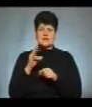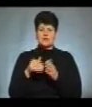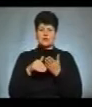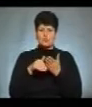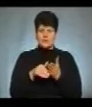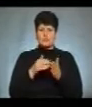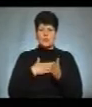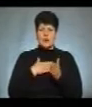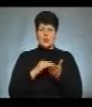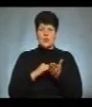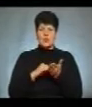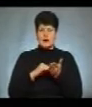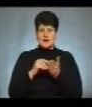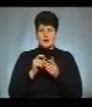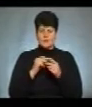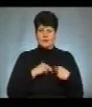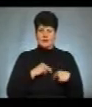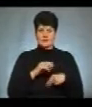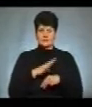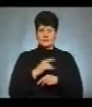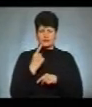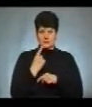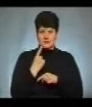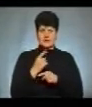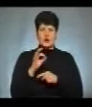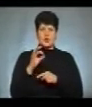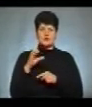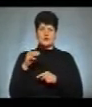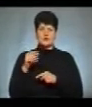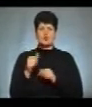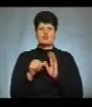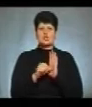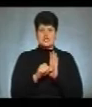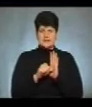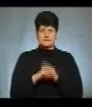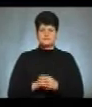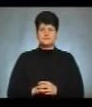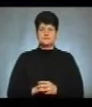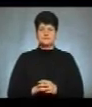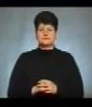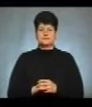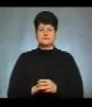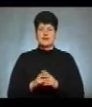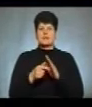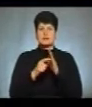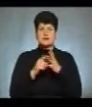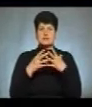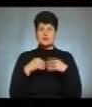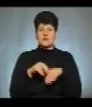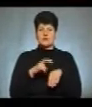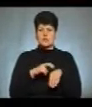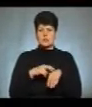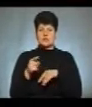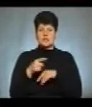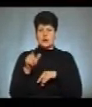колега Соломія Струс побувала в одній із них на Острозького 6. У кабінеті сімейного лікаря